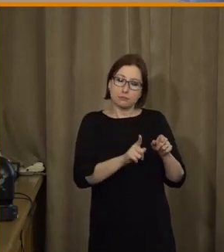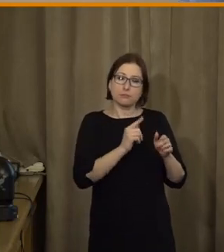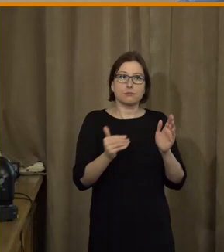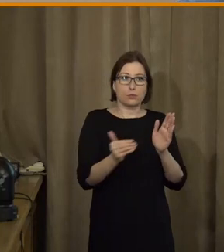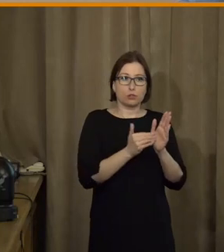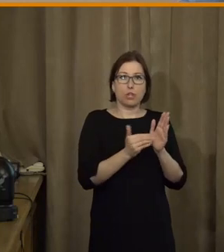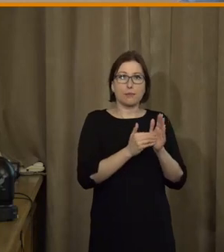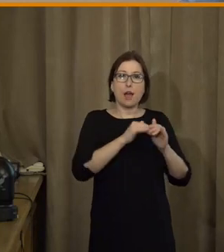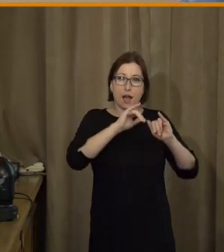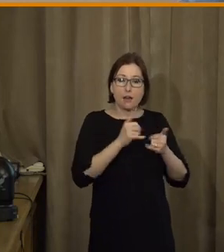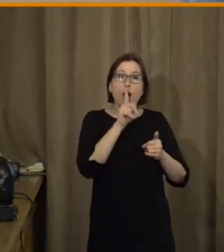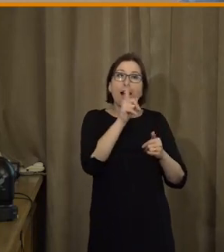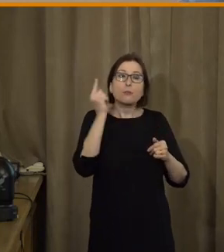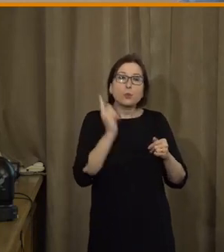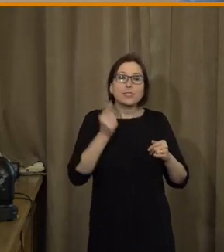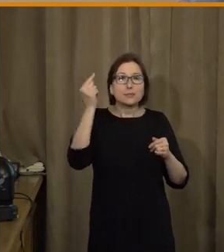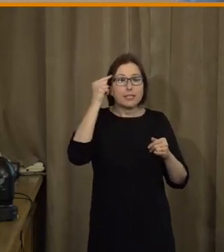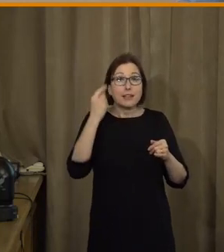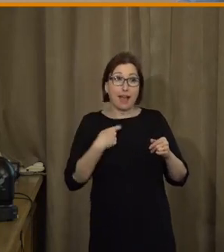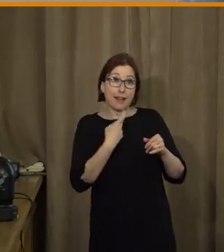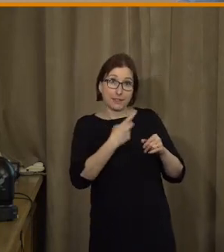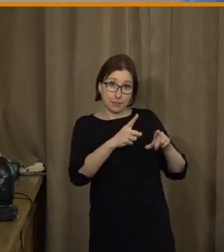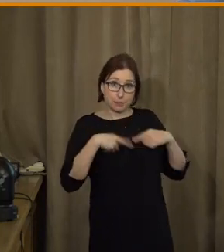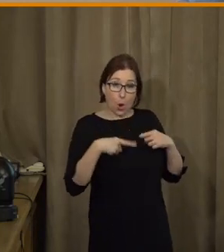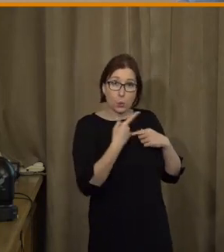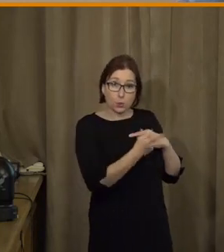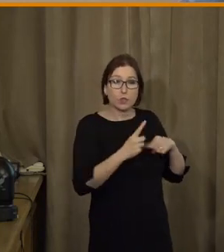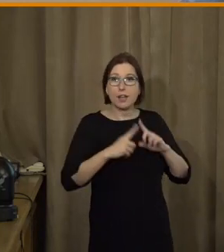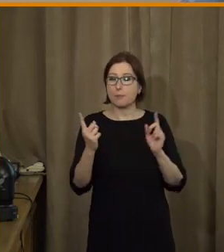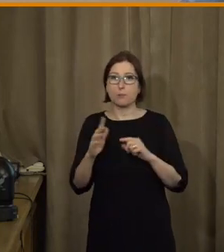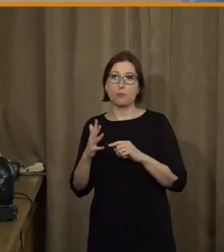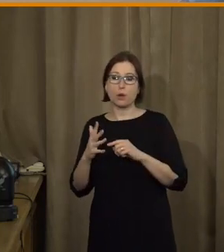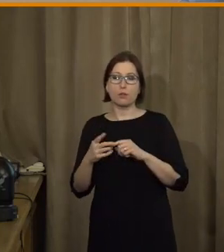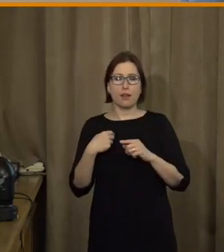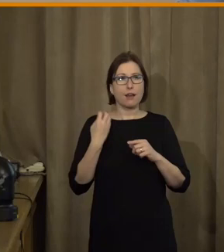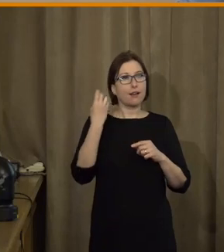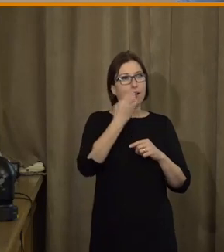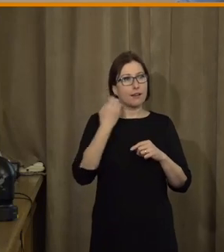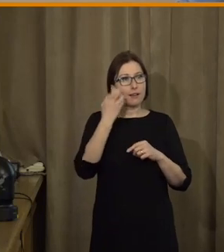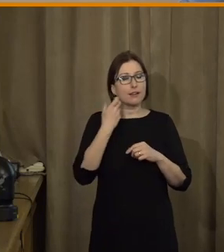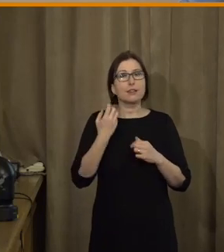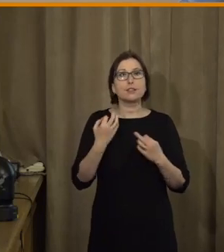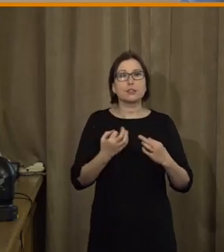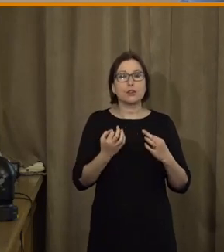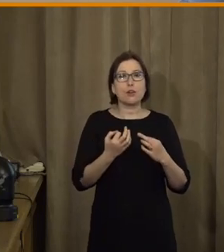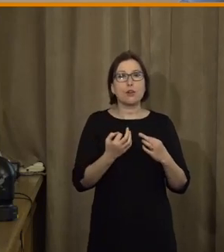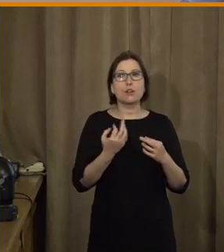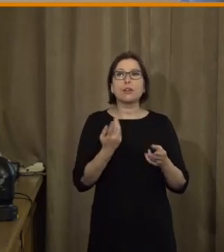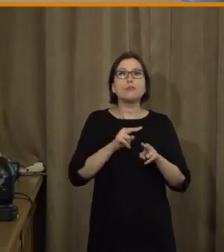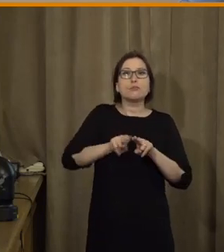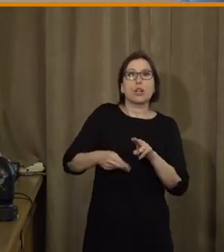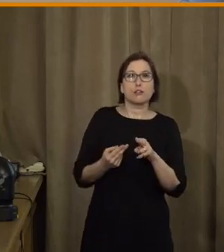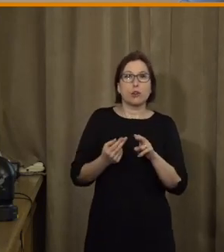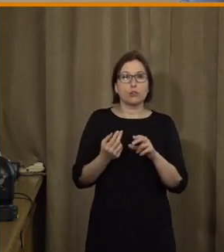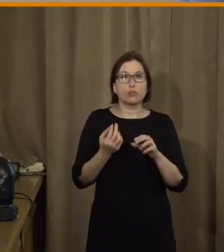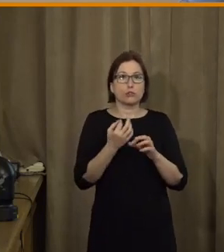s tím, že je tam právo volby. To, co mi teda běhá, běží hlavou je, jak prioritizovat,